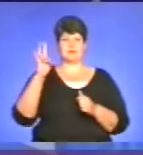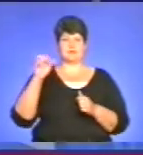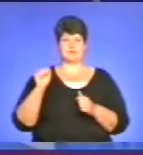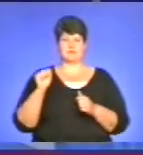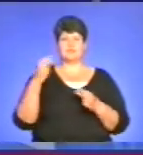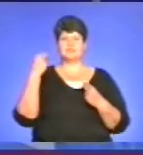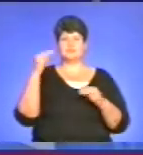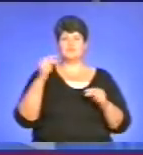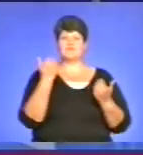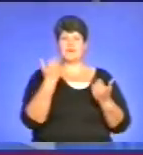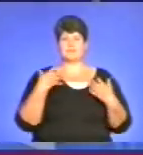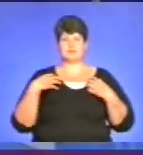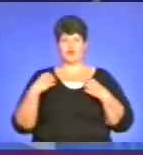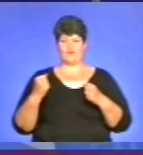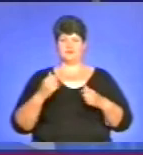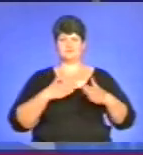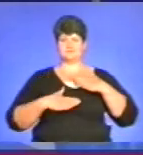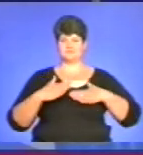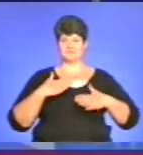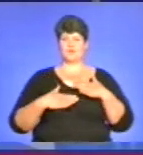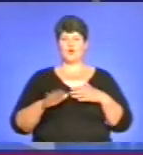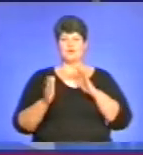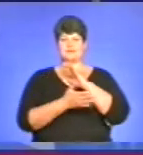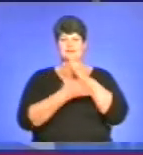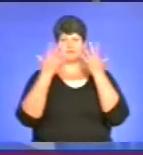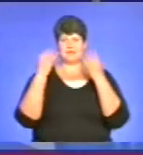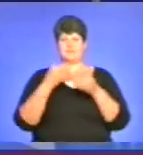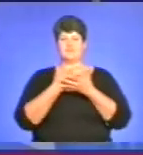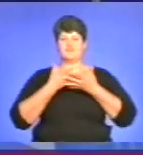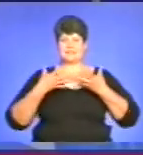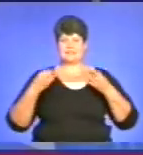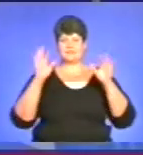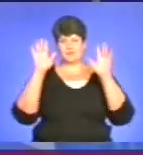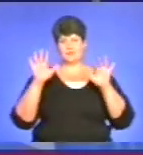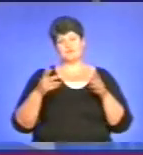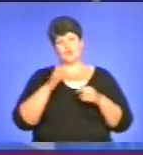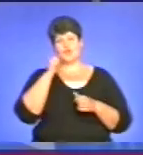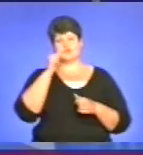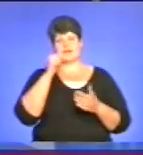Чемпіонського вам здоров'я насолодіться останнім днем весни, хоча і дощовим. І до завтра.